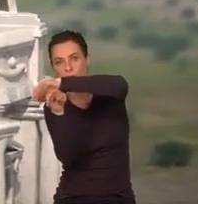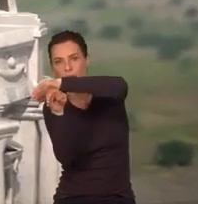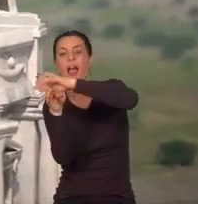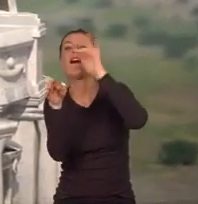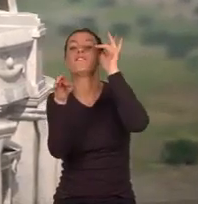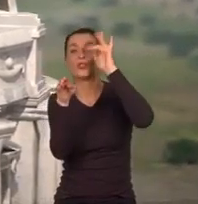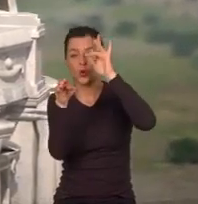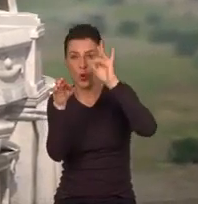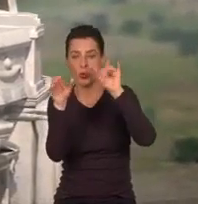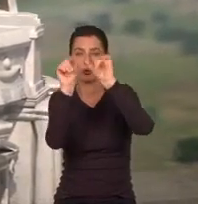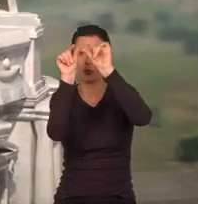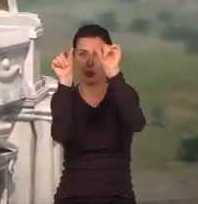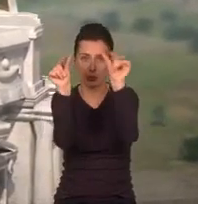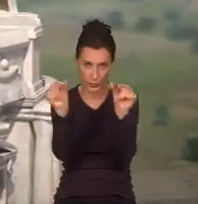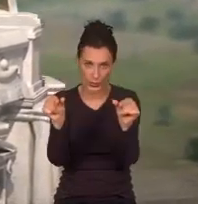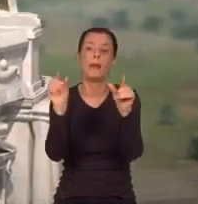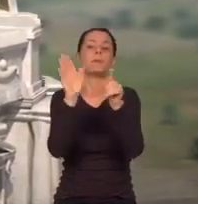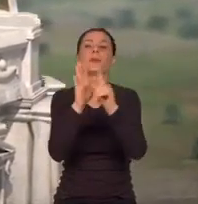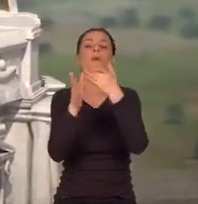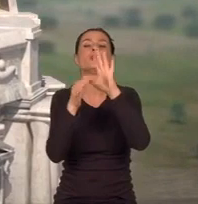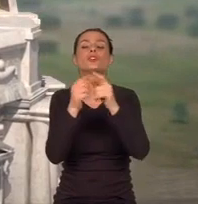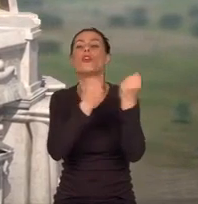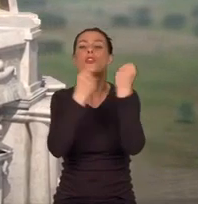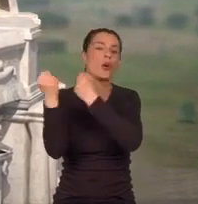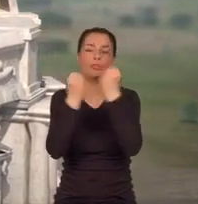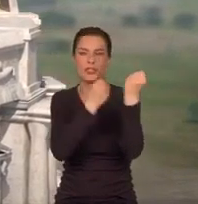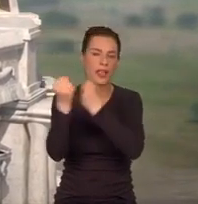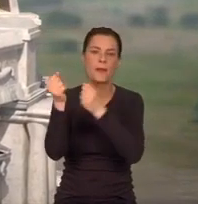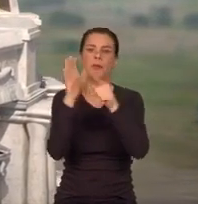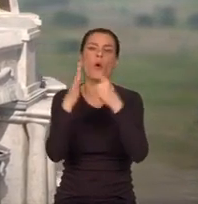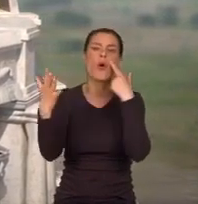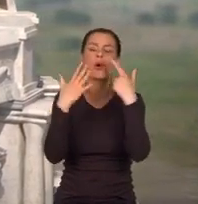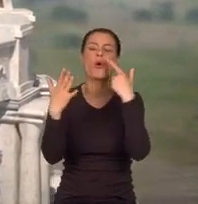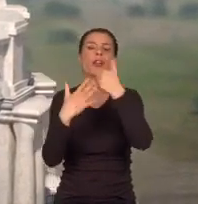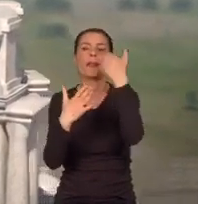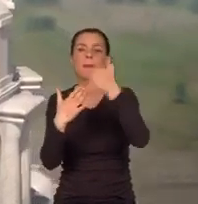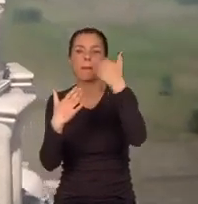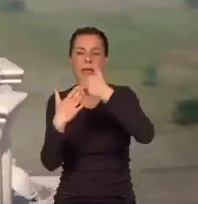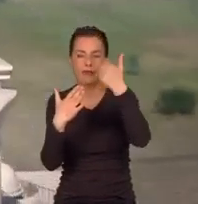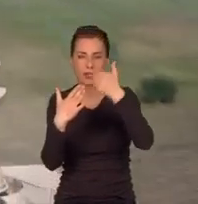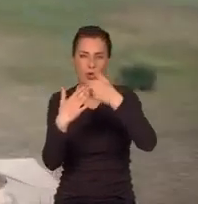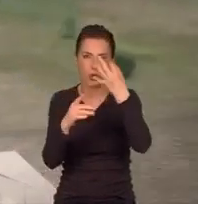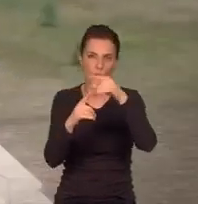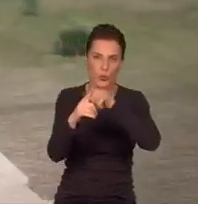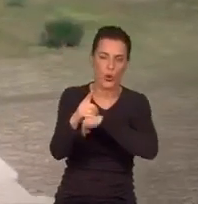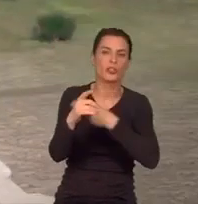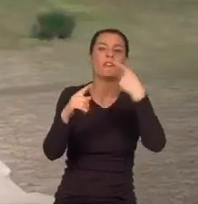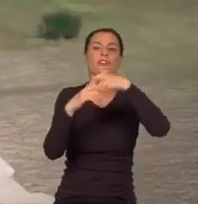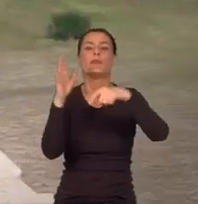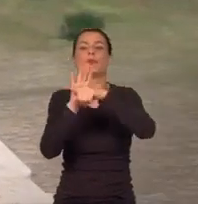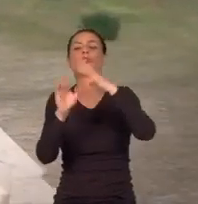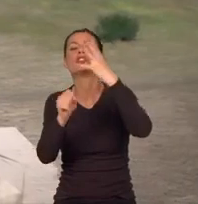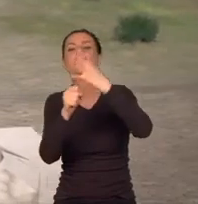Wewnętrzna kopuła Michała Anioła, która była konstrukcją nośną, miała nieco ponad metr grubości, ale także 42